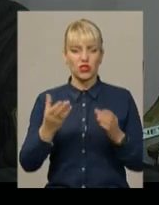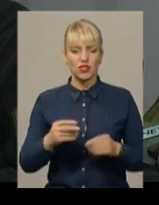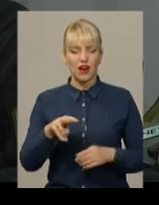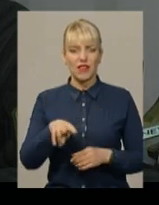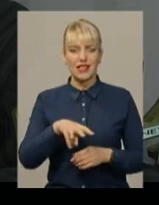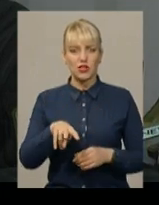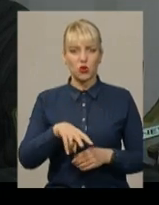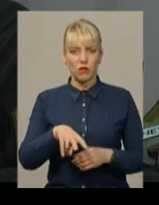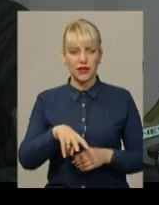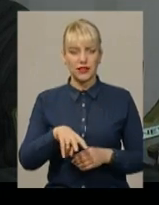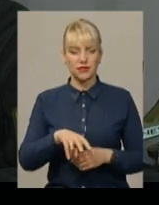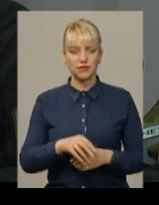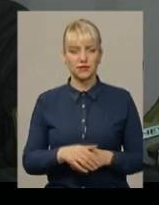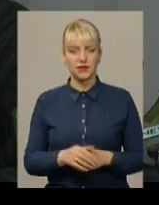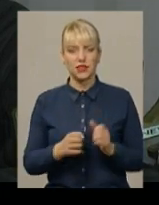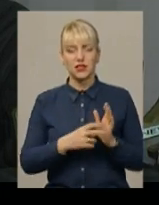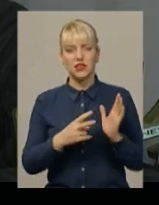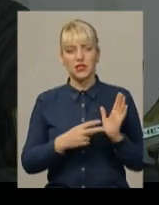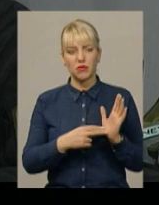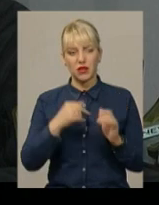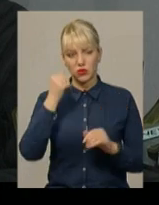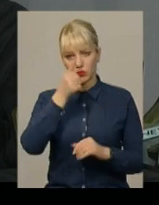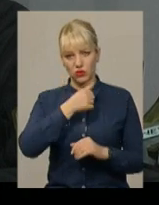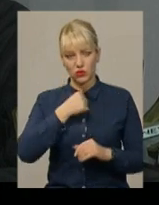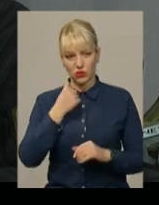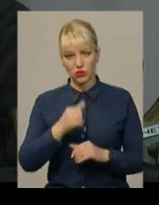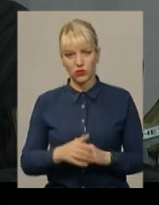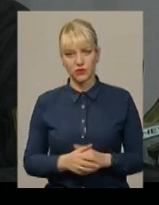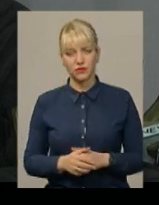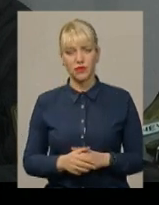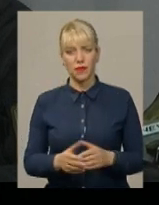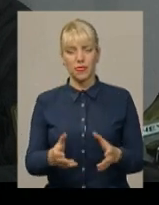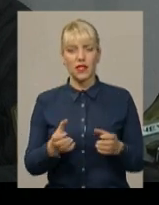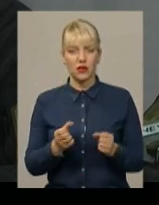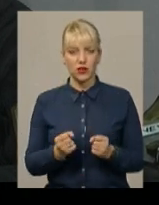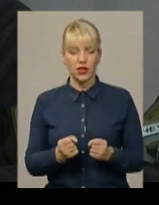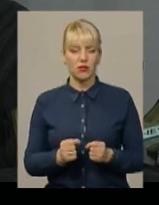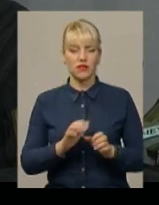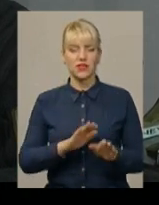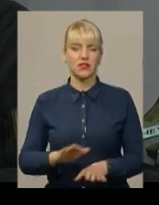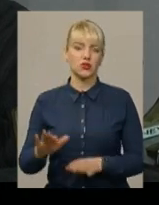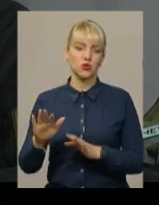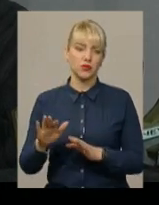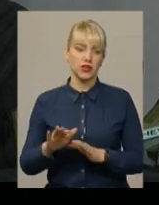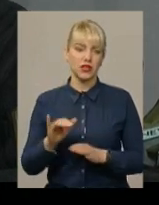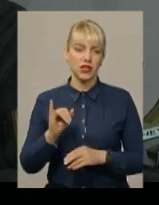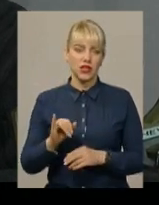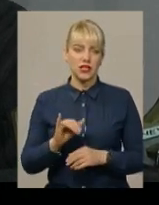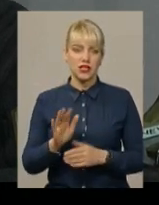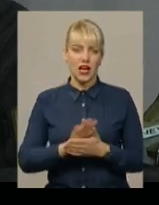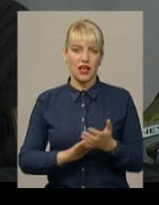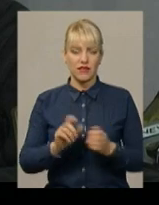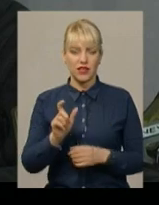листопаді 2017 року отримав заступник відповідно заявника.